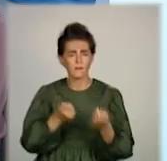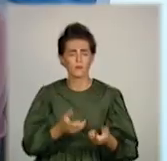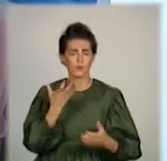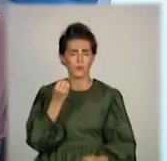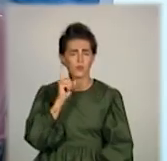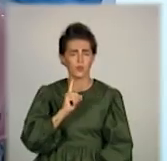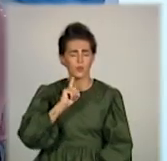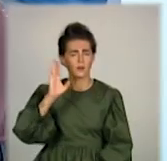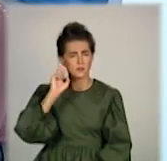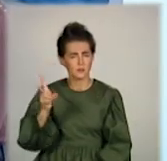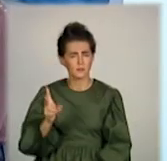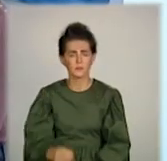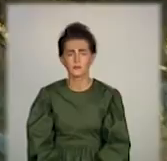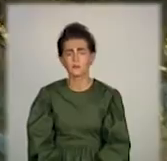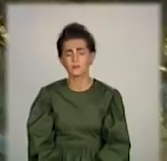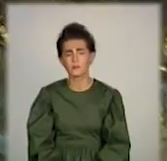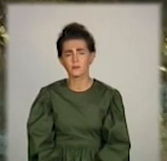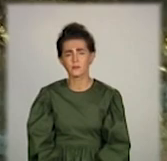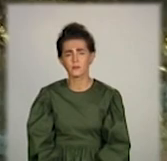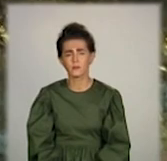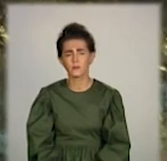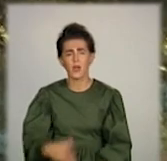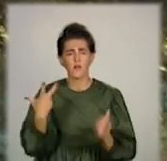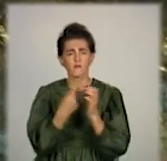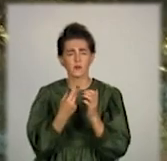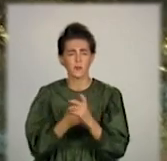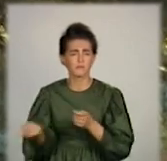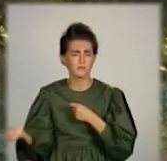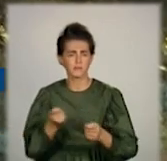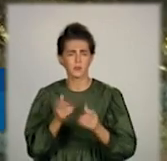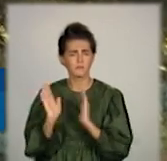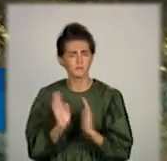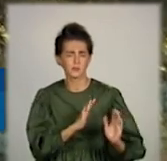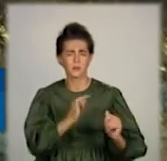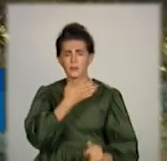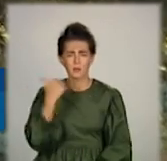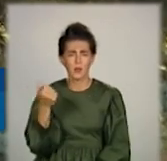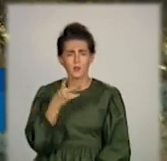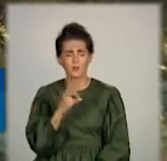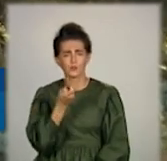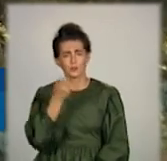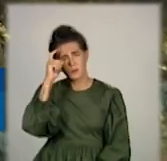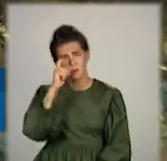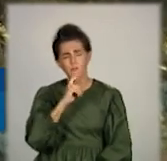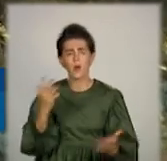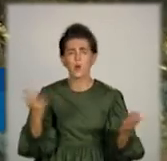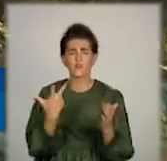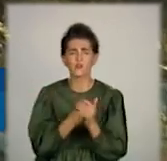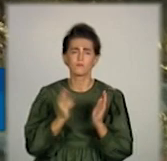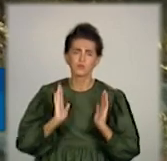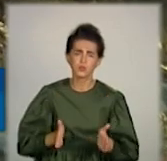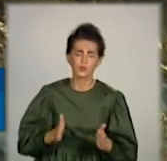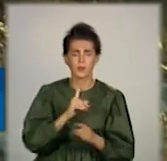знають. Постачання вакцин, воно не є ритмичним, і ми наразі не дуже розуміємо, які вакцини будуть у нас.